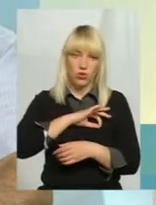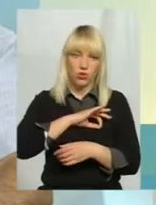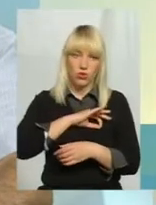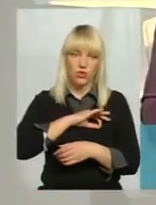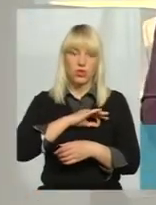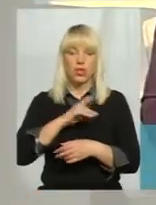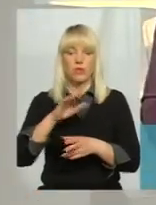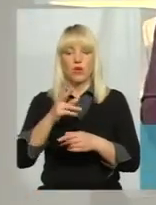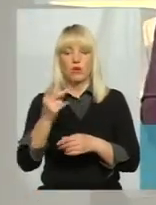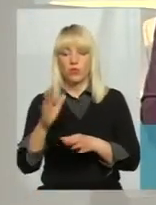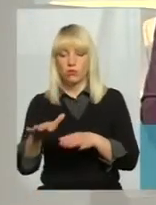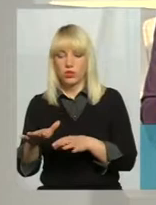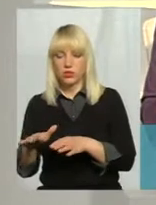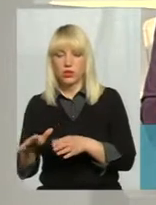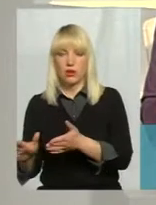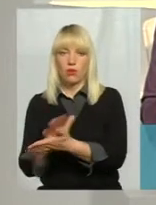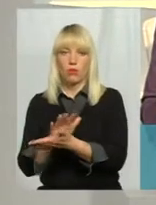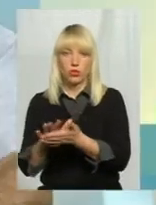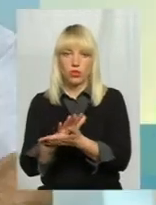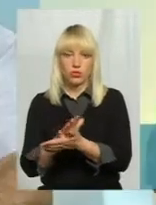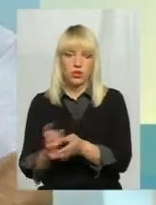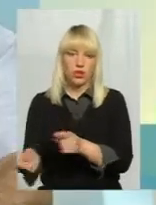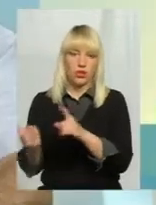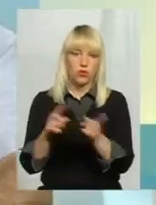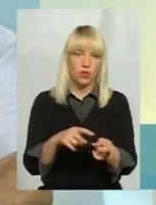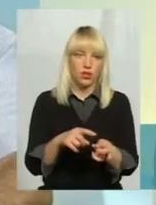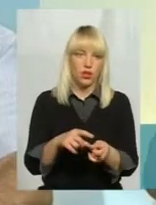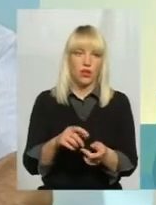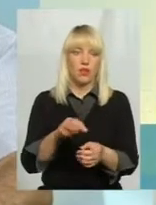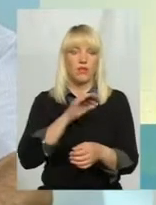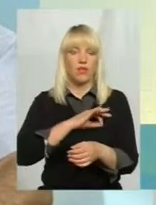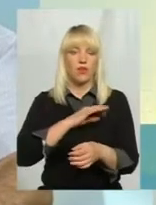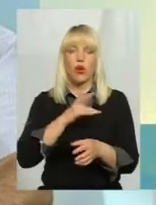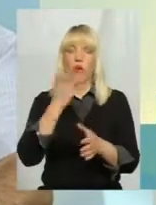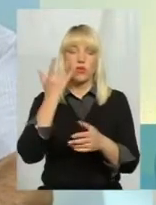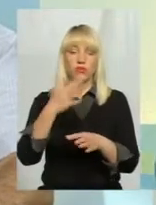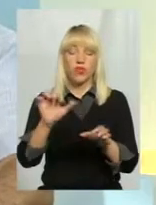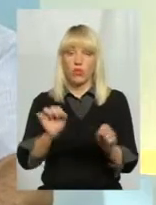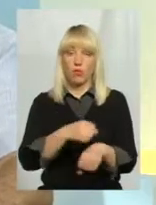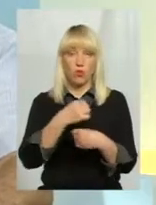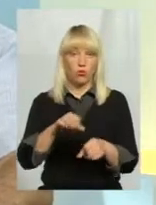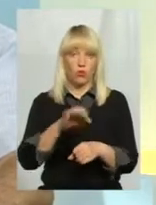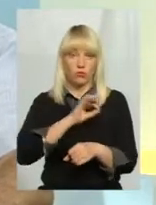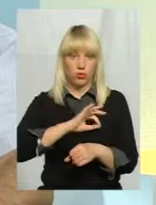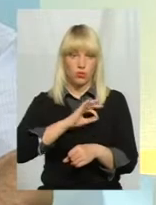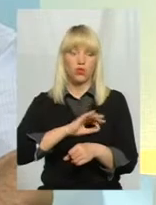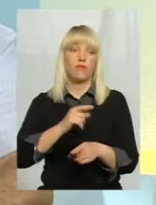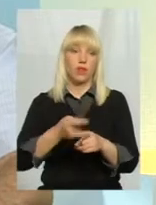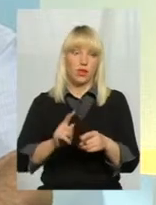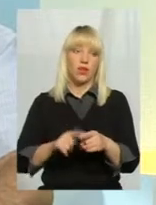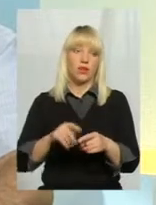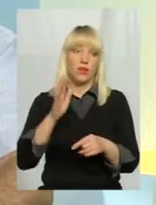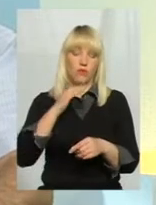другому місці, потім очистили, потім знову використали, поки поганяли вже до неможливої, тільки тоді беруть решту, знову таки,